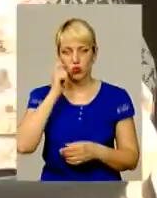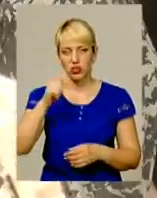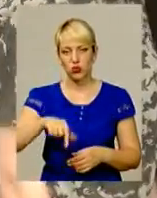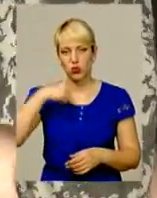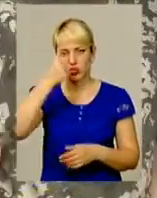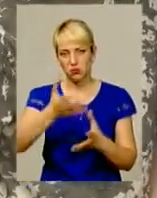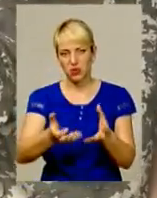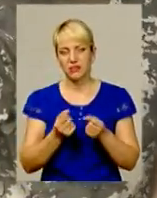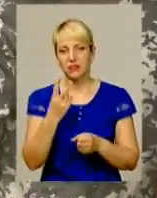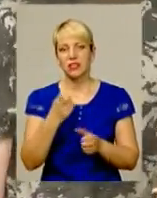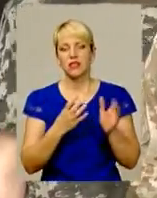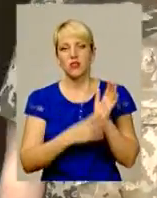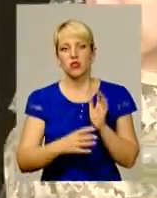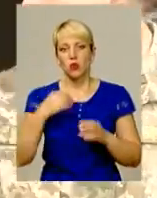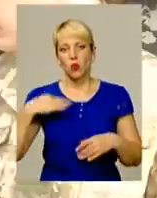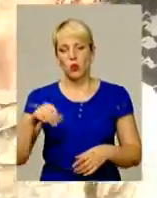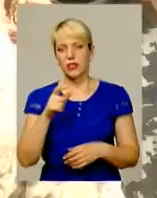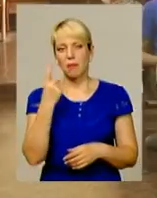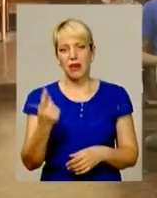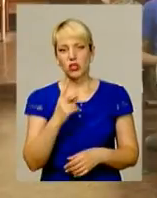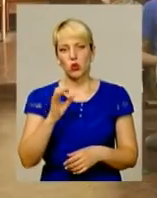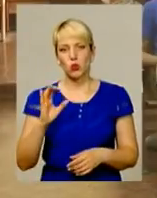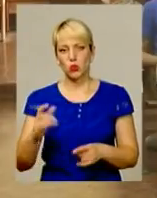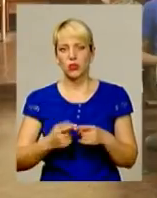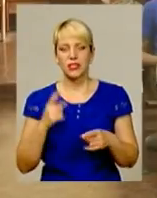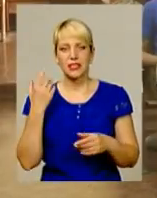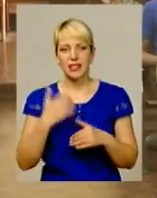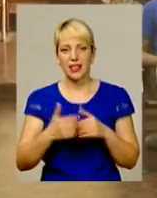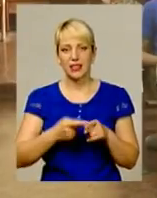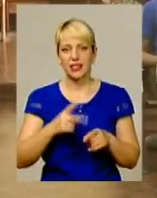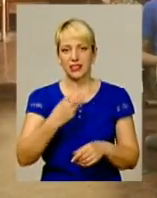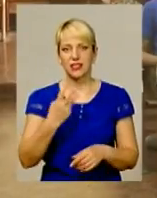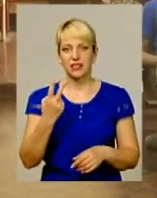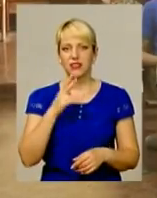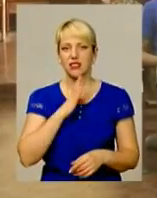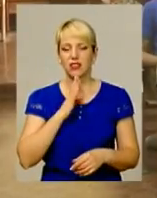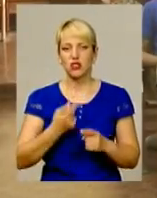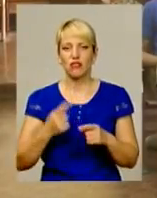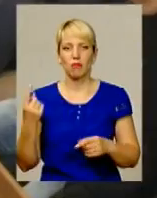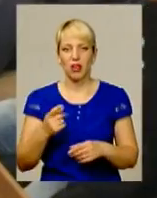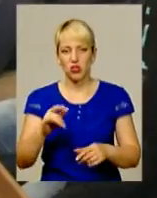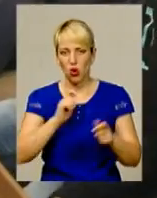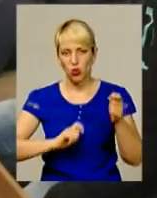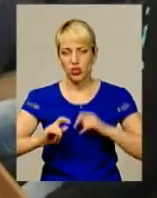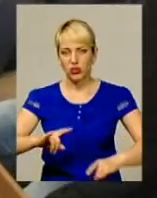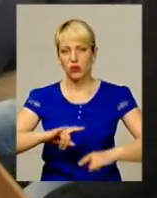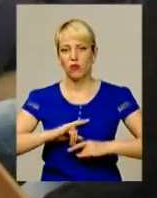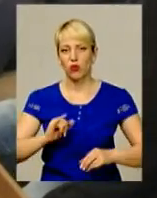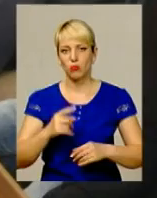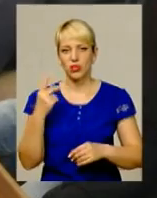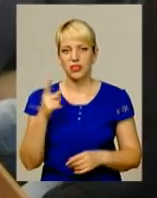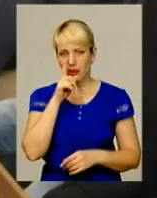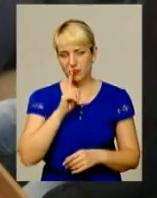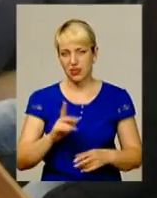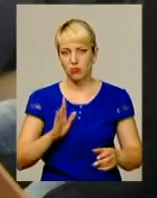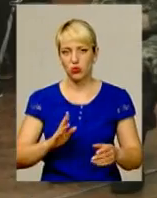цьогоріч прийняв 290 курсантів-першокурсників. Серед них 32 дівчини. Вони вперше одягнули курсантську форму та уже за